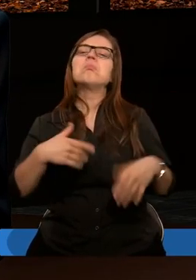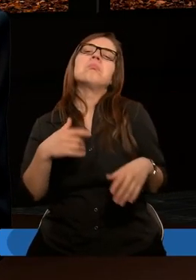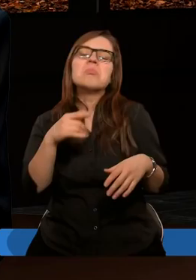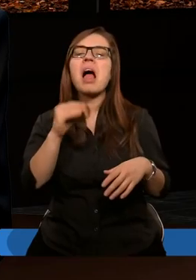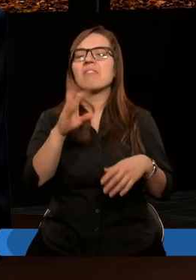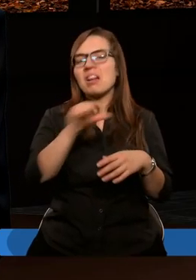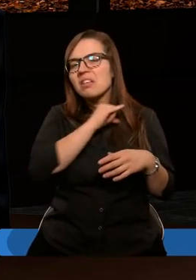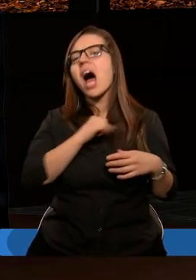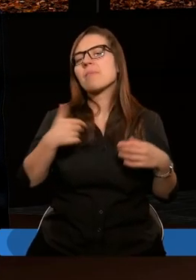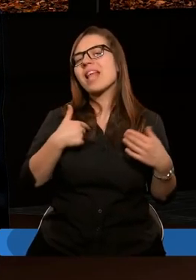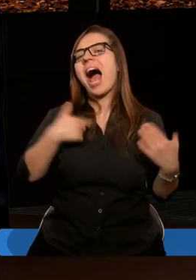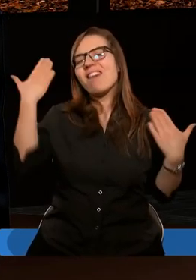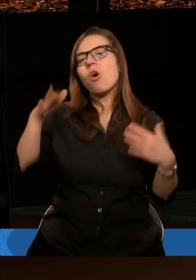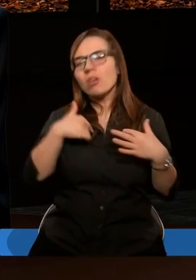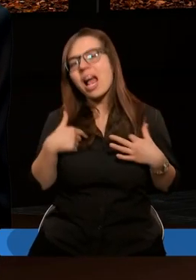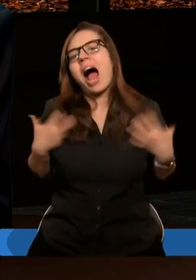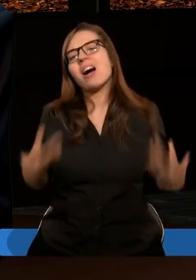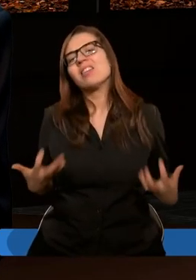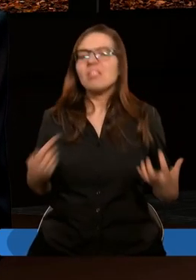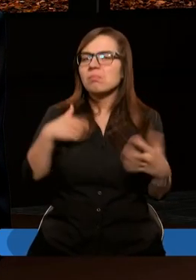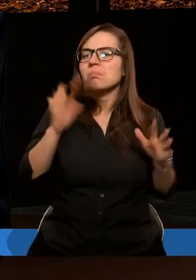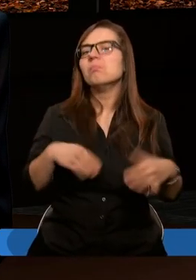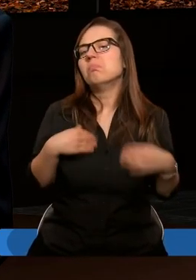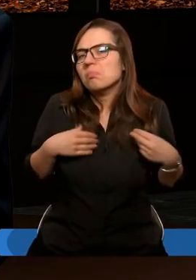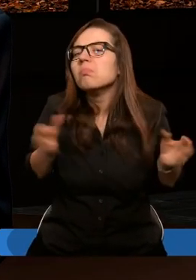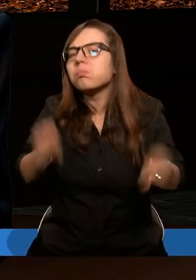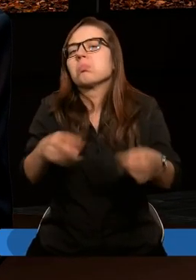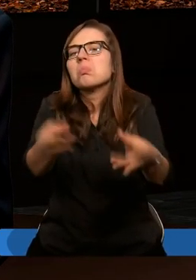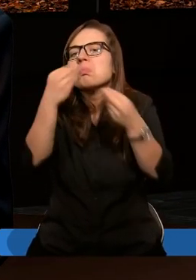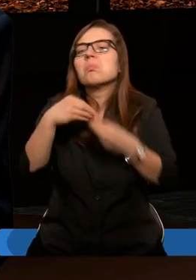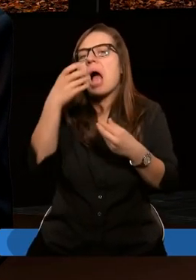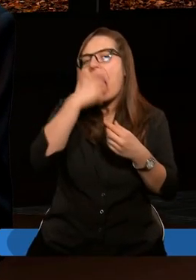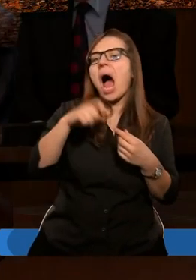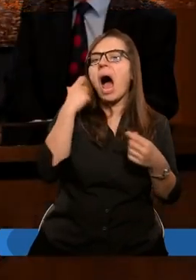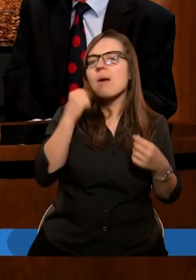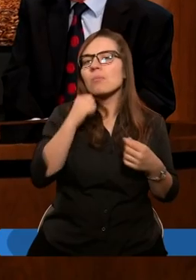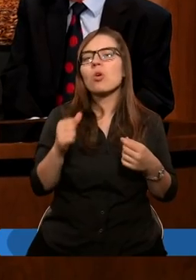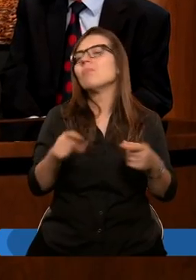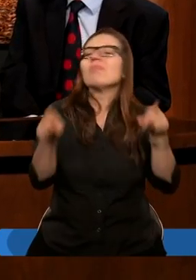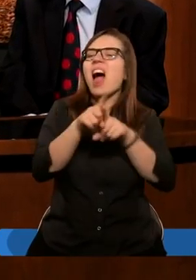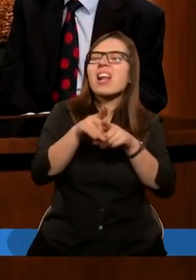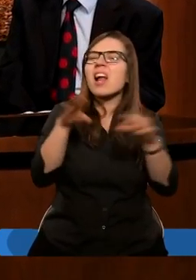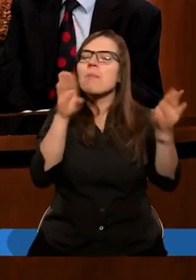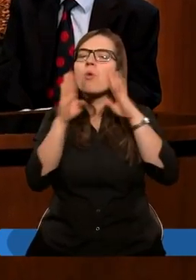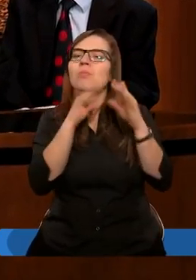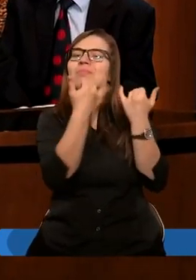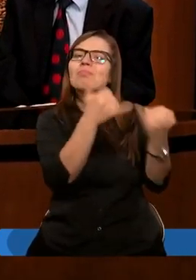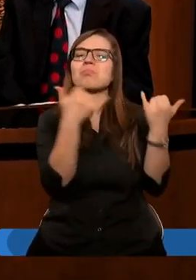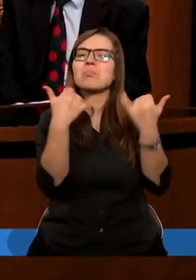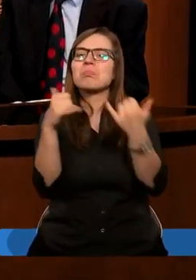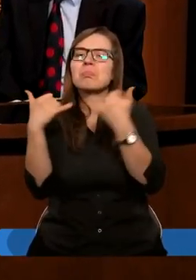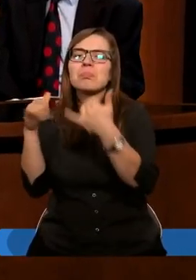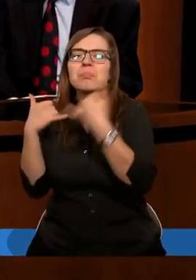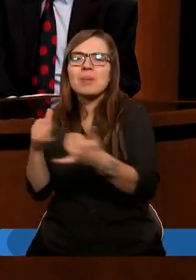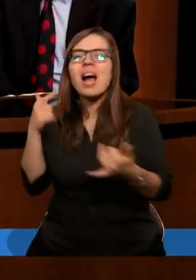owoc zjadła, przecież owoców jest dużo. Dlaczego nie mogę tego zjeść? I podobnie jest z różnymi religiami.